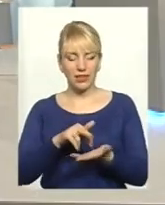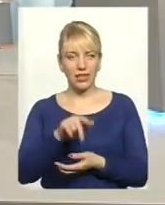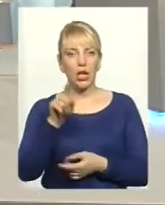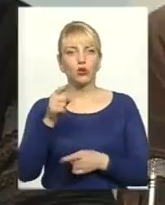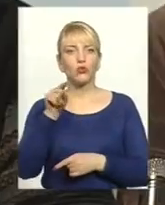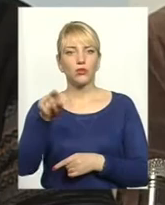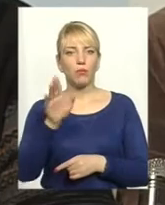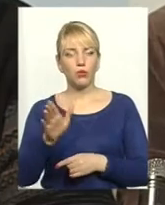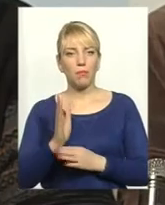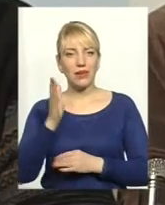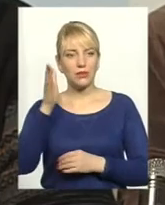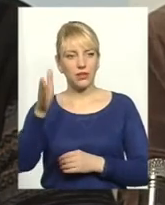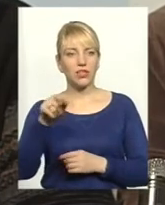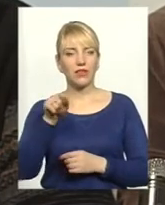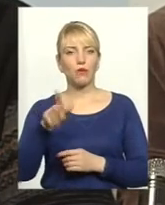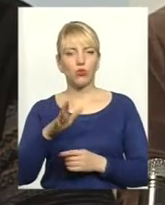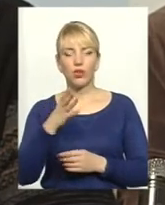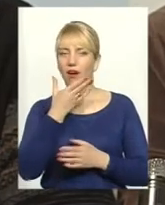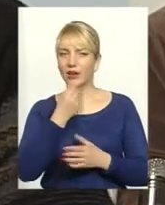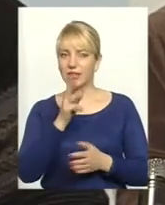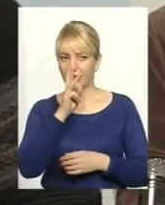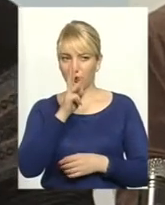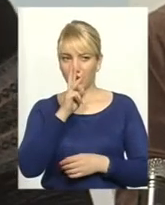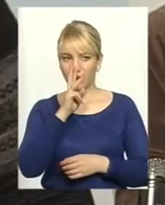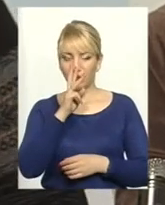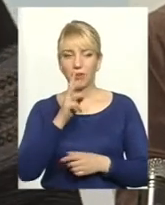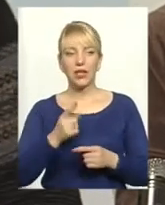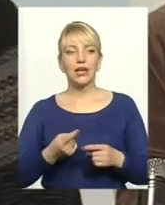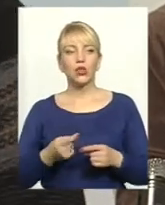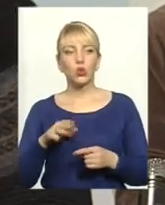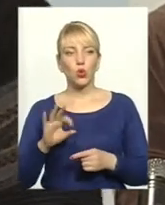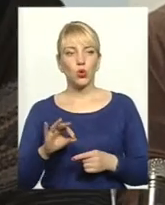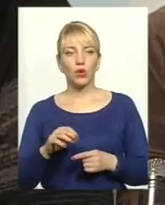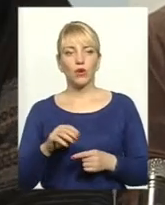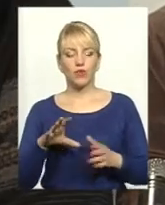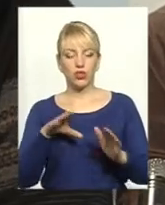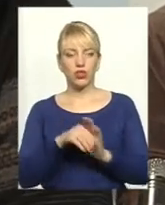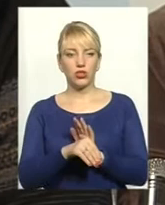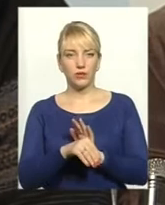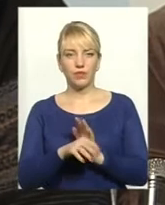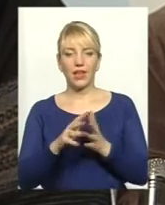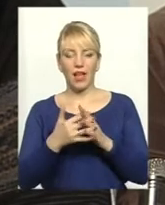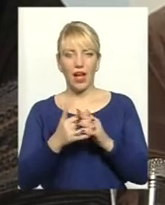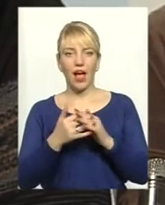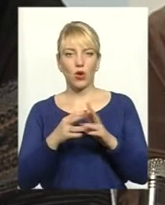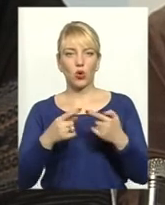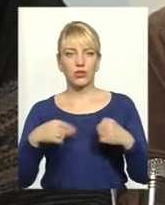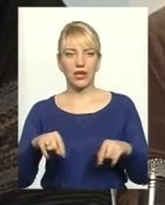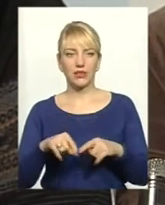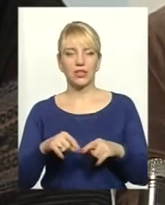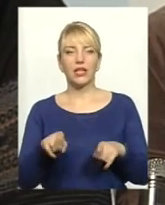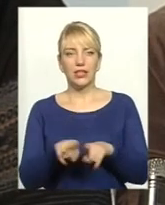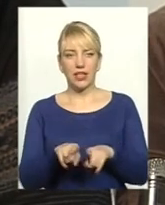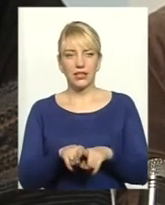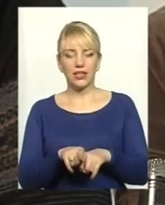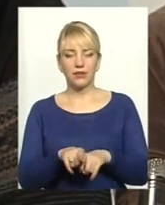буде перспектива, там буде хороша заробітня плата, то в ТОП-15 війшли в агросектор. Це такі,